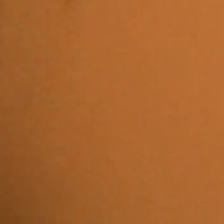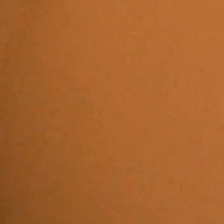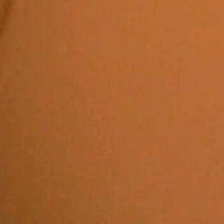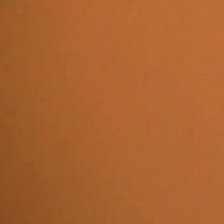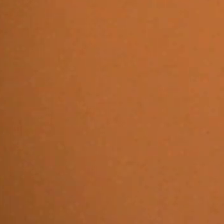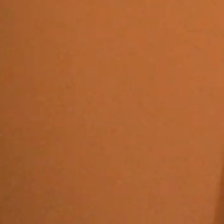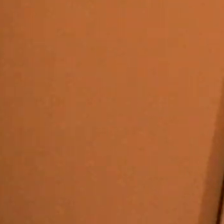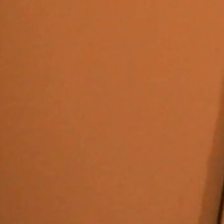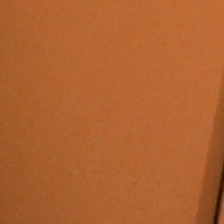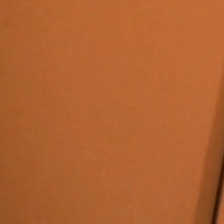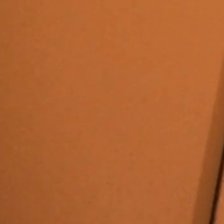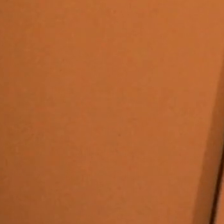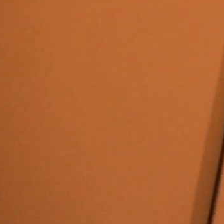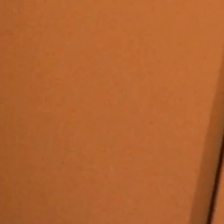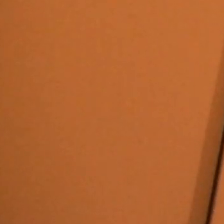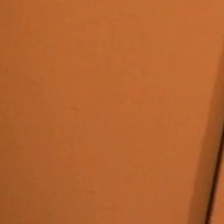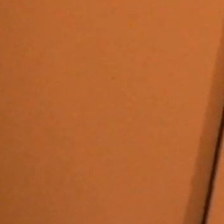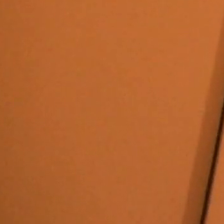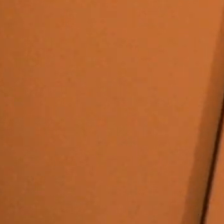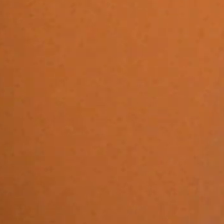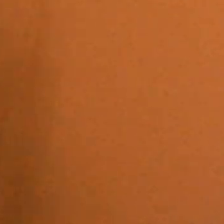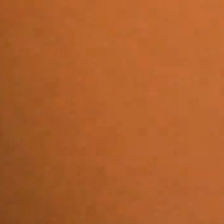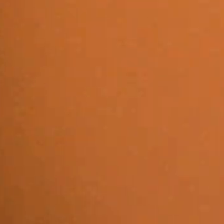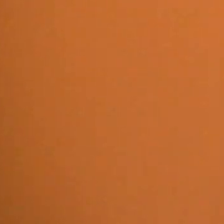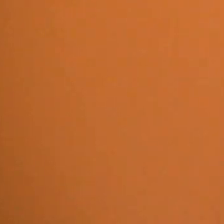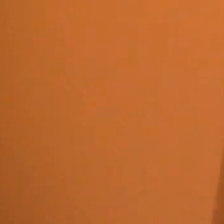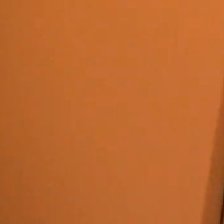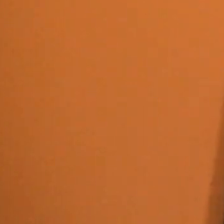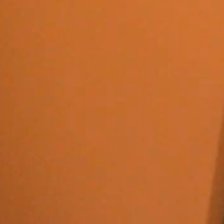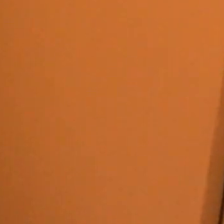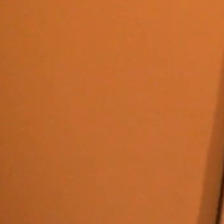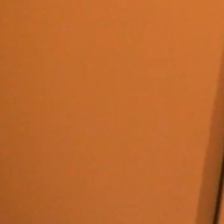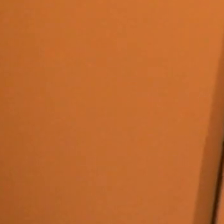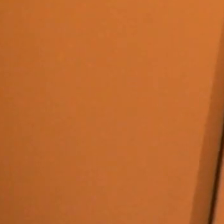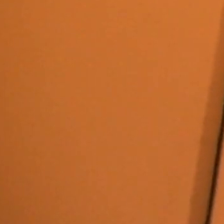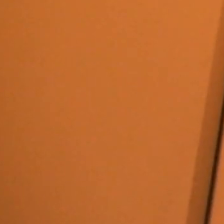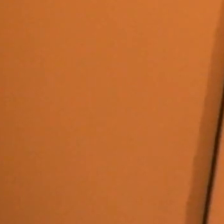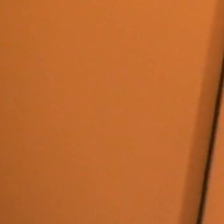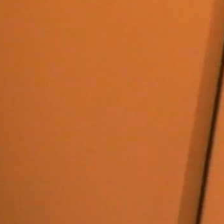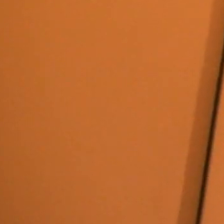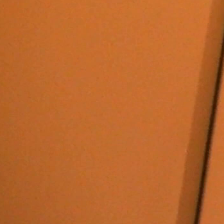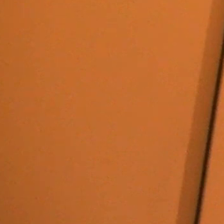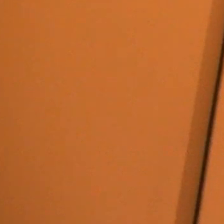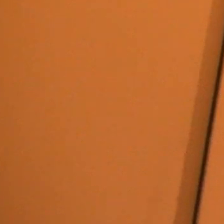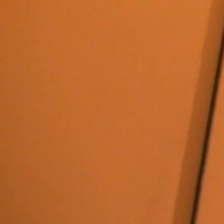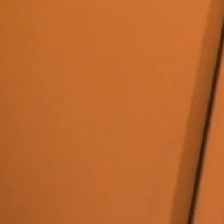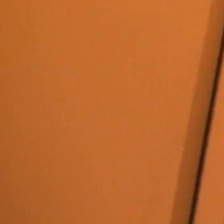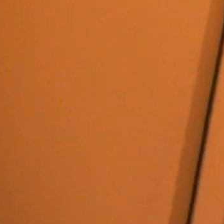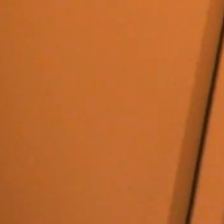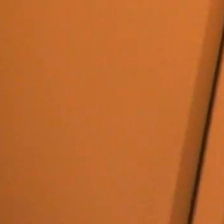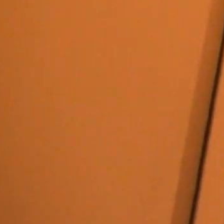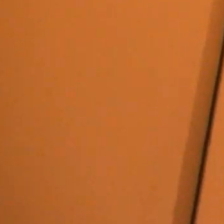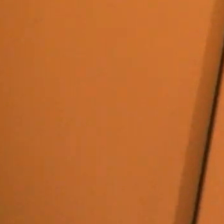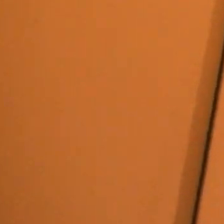Så er man så på tirsdag den 1. februar. Det er så slut med alle restriktioner også med mundben og sådan nogle ting.